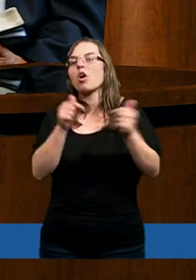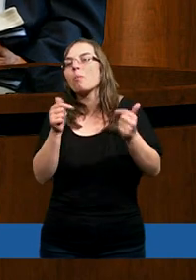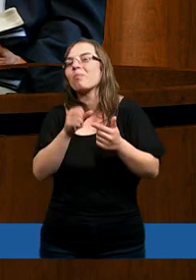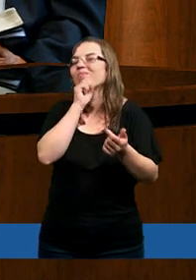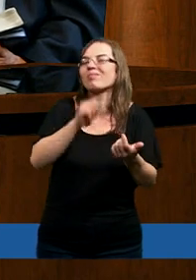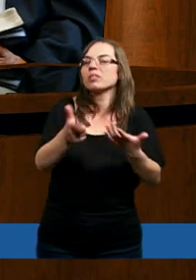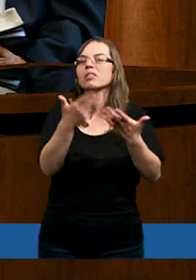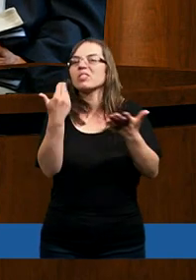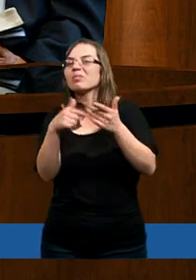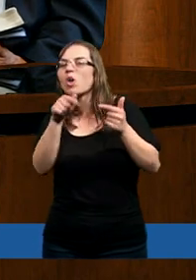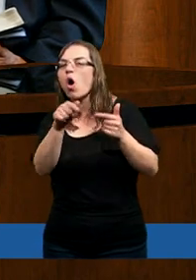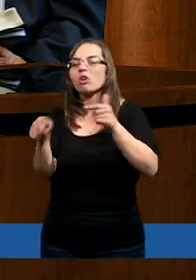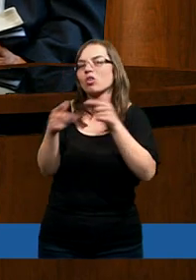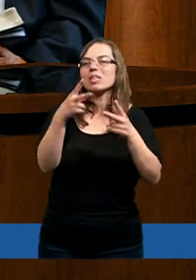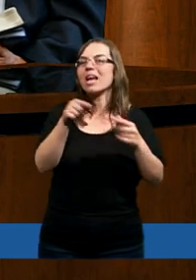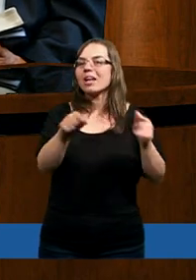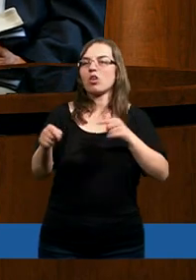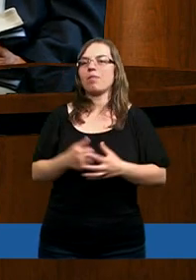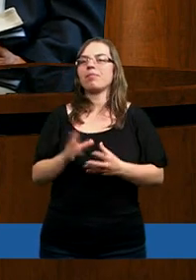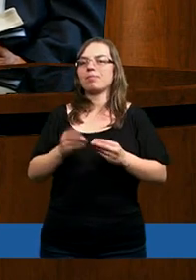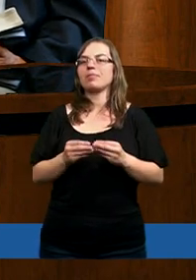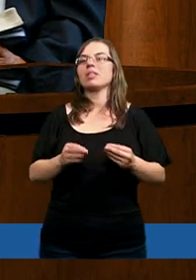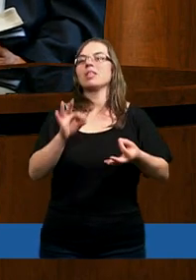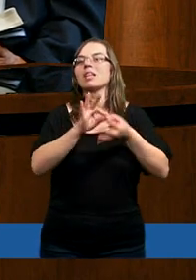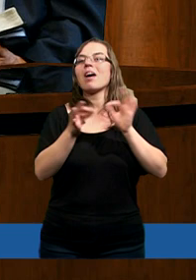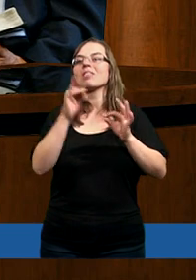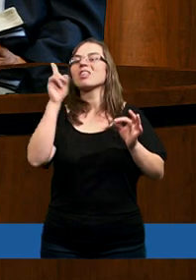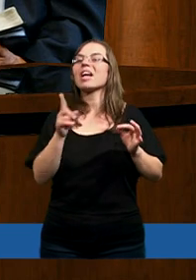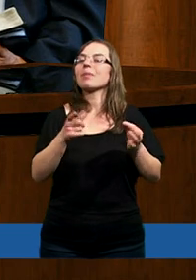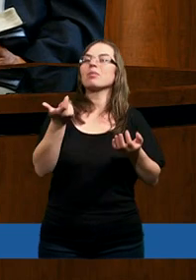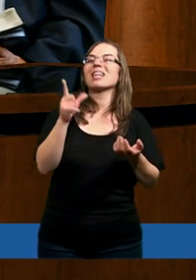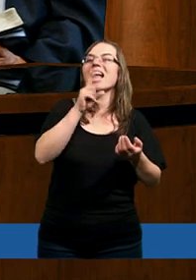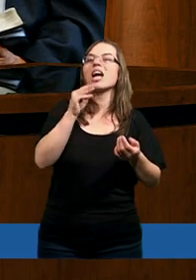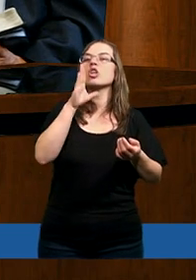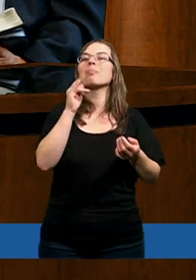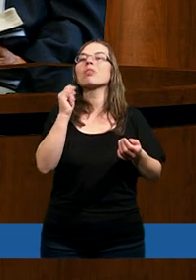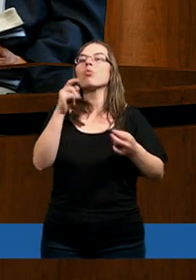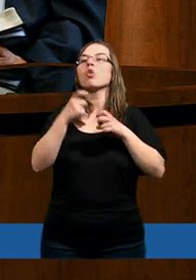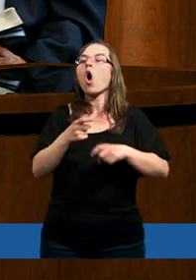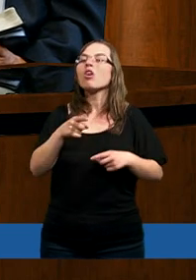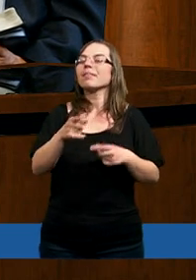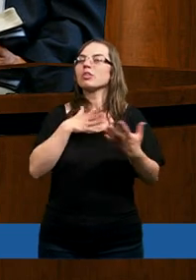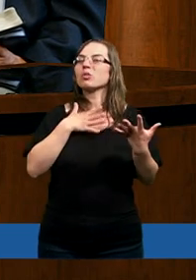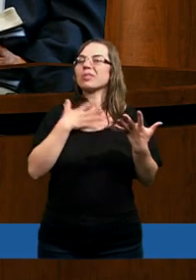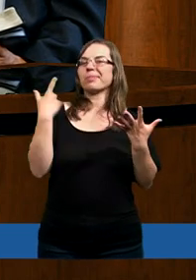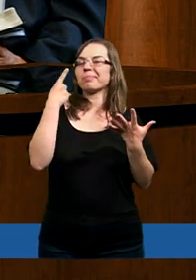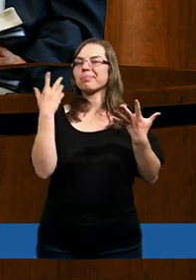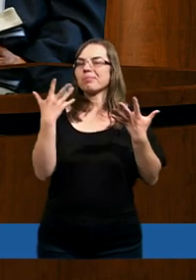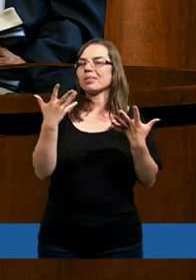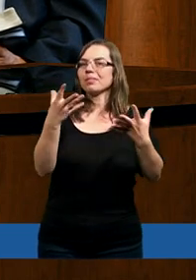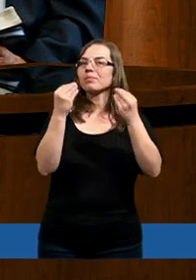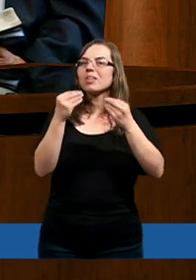kompromisy. Byle dostać, byle mieć. No tak. Nawet sprzedać można swój kościół, tak jak to robi Bileam.